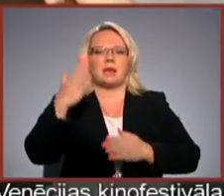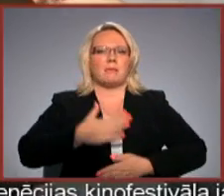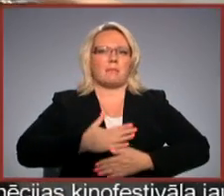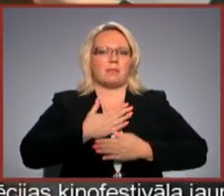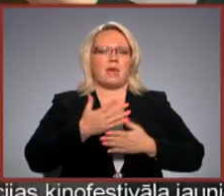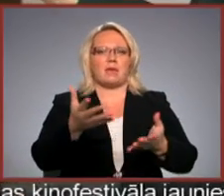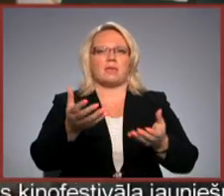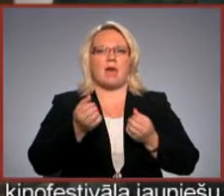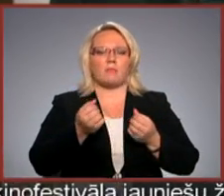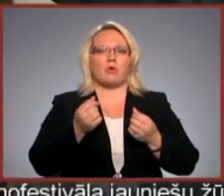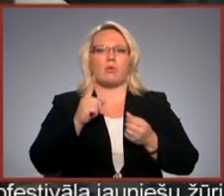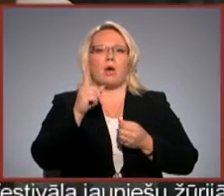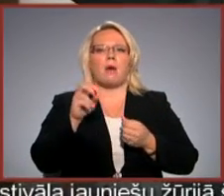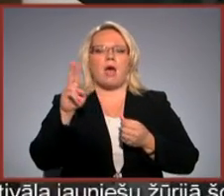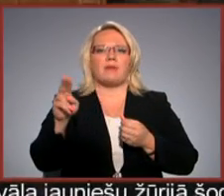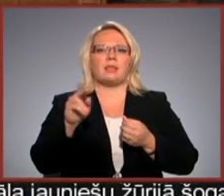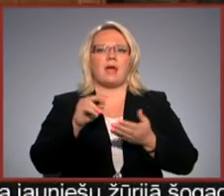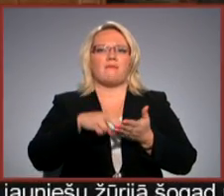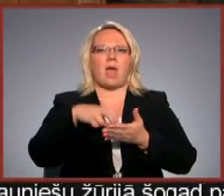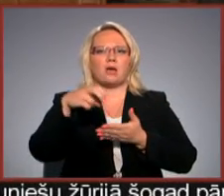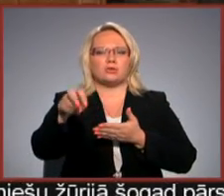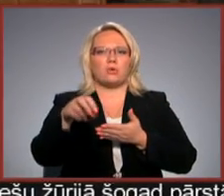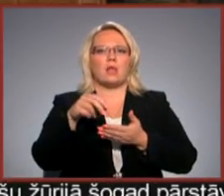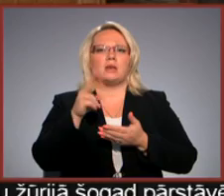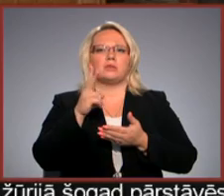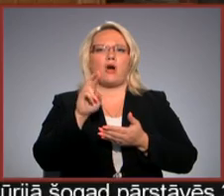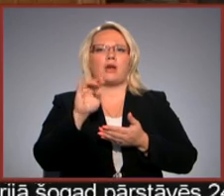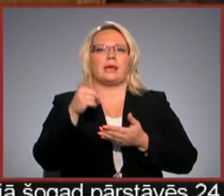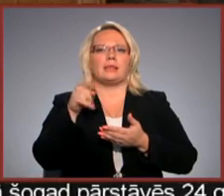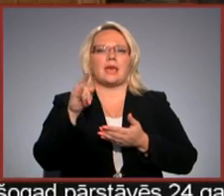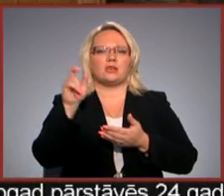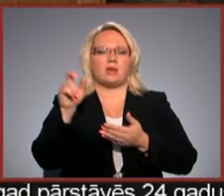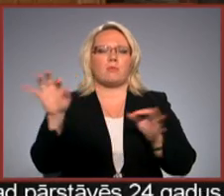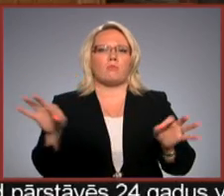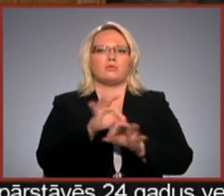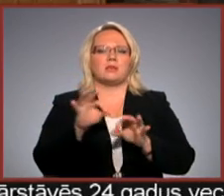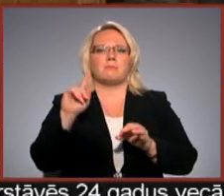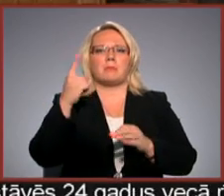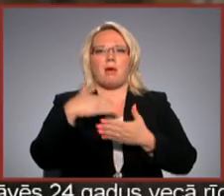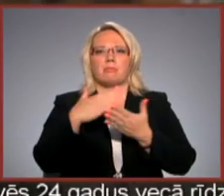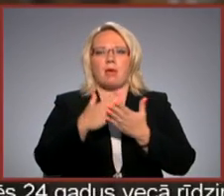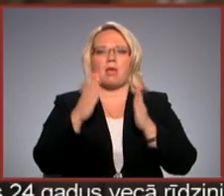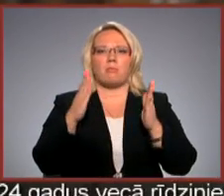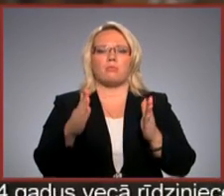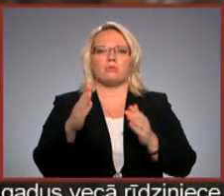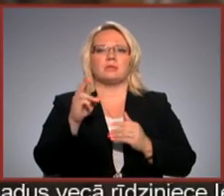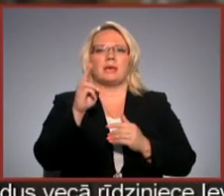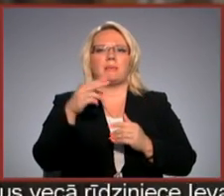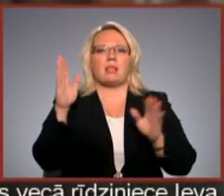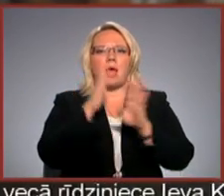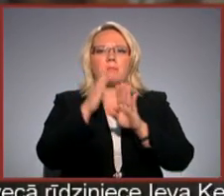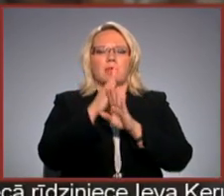Tie ņemti no apustuļa Pāvela vēstules korientiešiem. Visus trīs festivālu vakars konceptu pirmajā daļā skanēs Paula Hindeminda